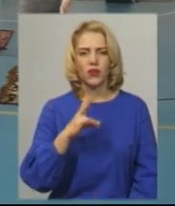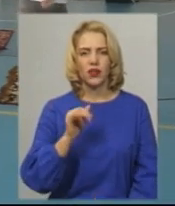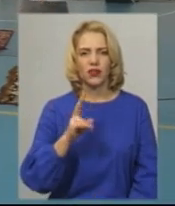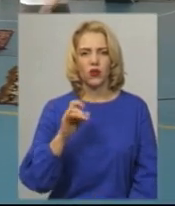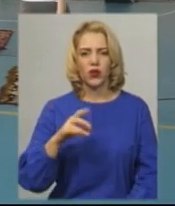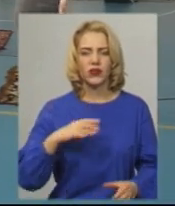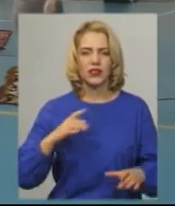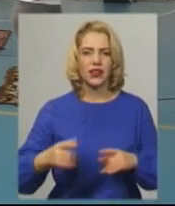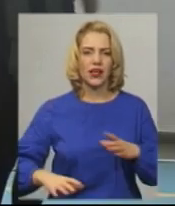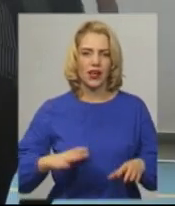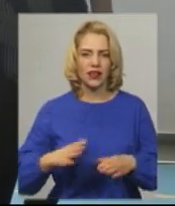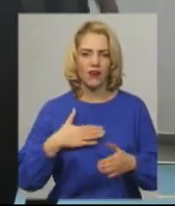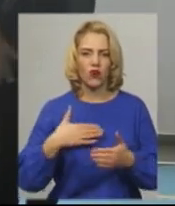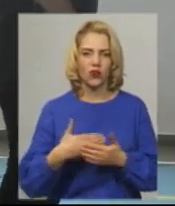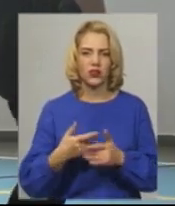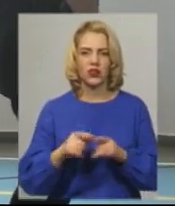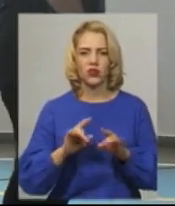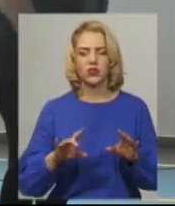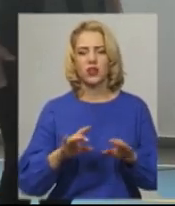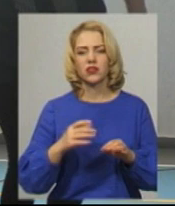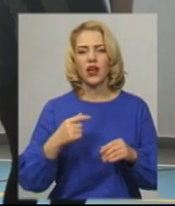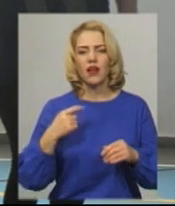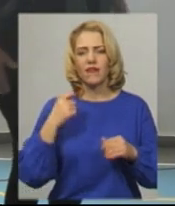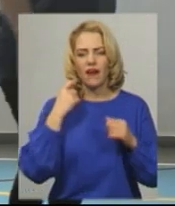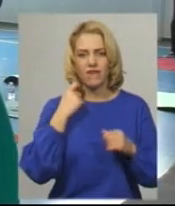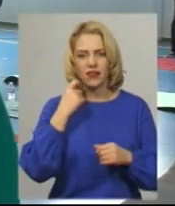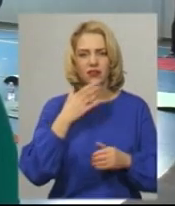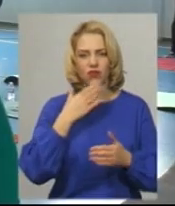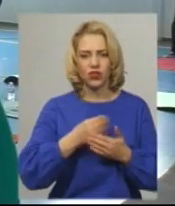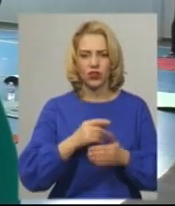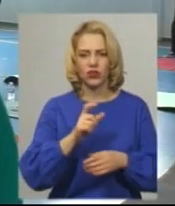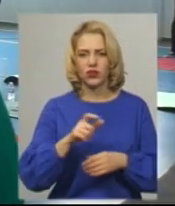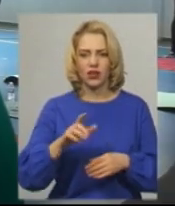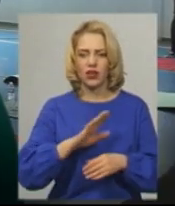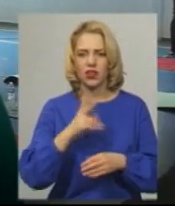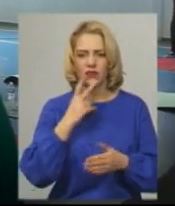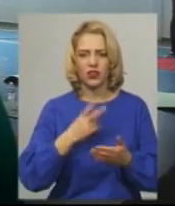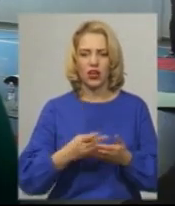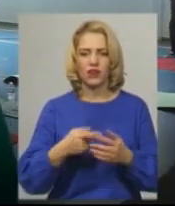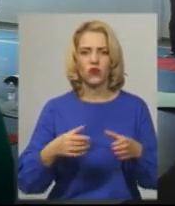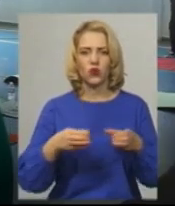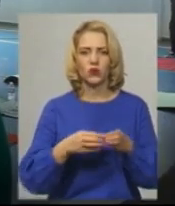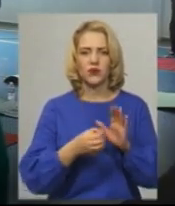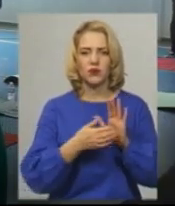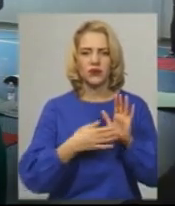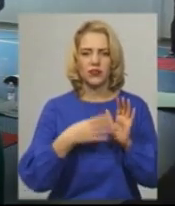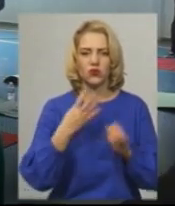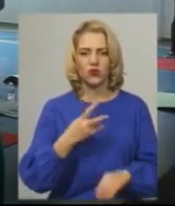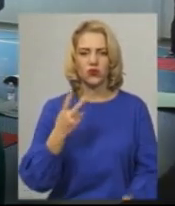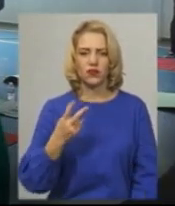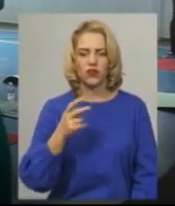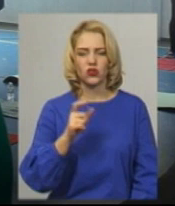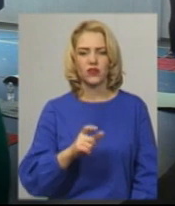волонтери, яка проводить заняття з гімнастики, каже, на вік своїх підопічних не зважає. В групі записано 42 чоловіка, і